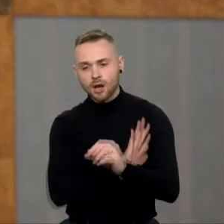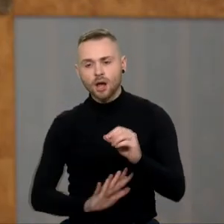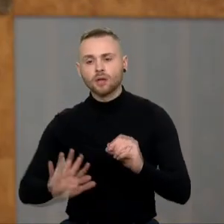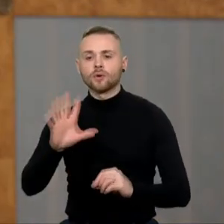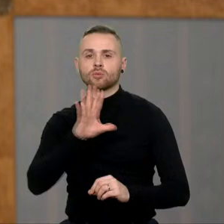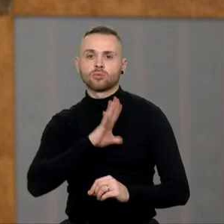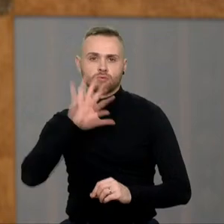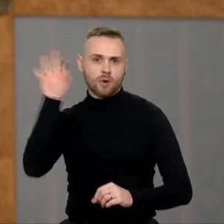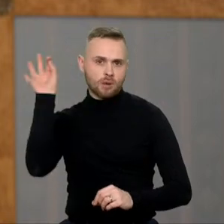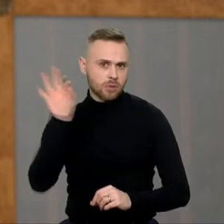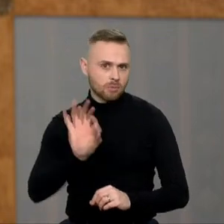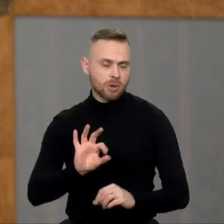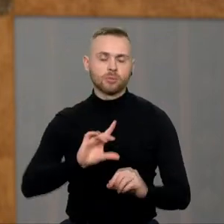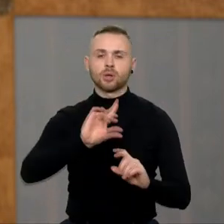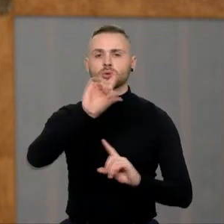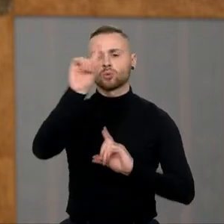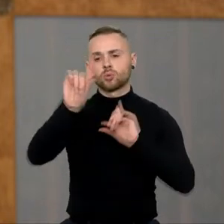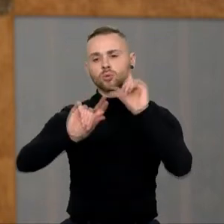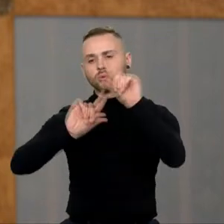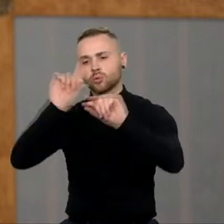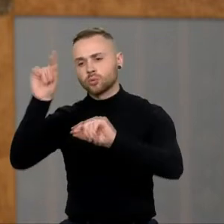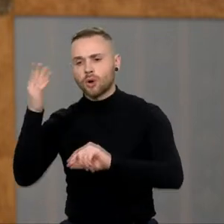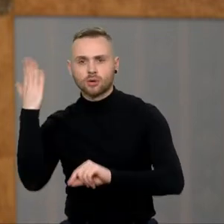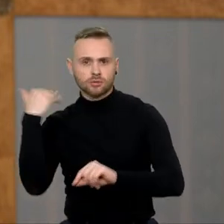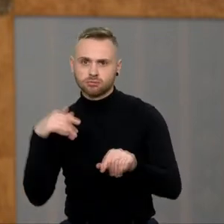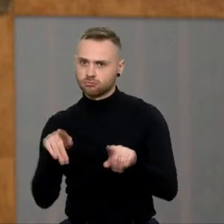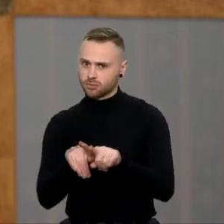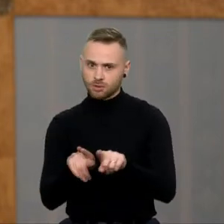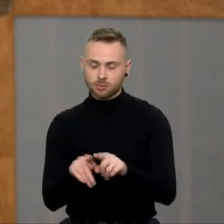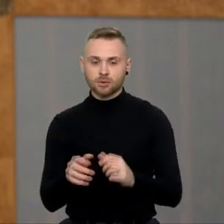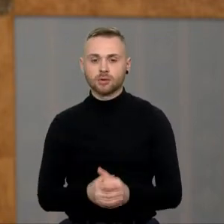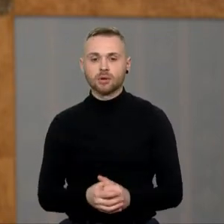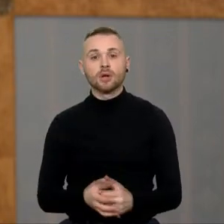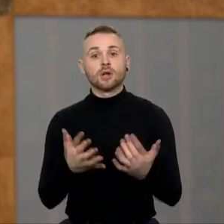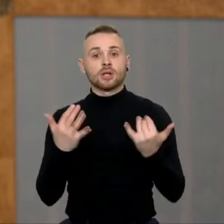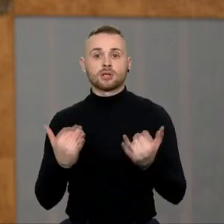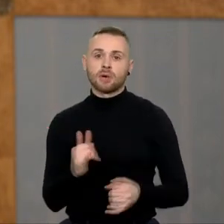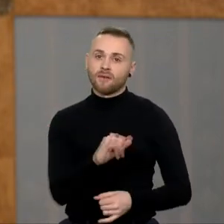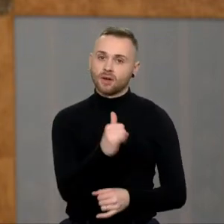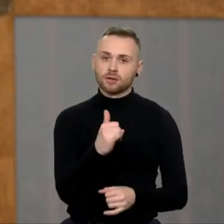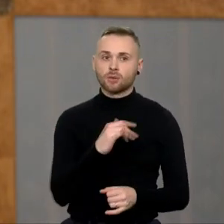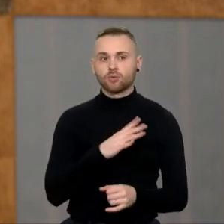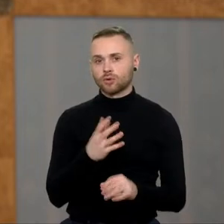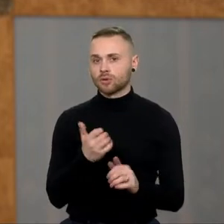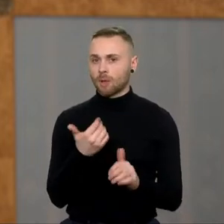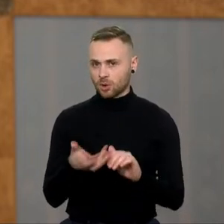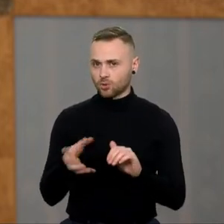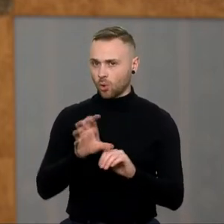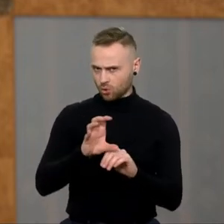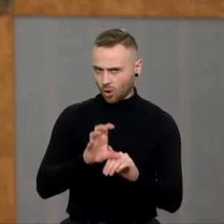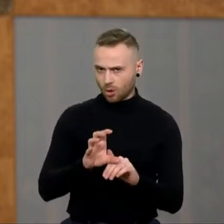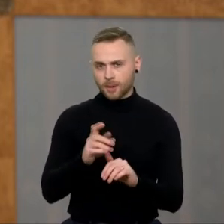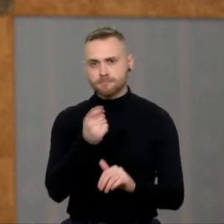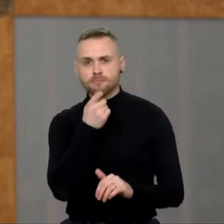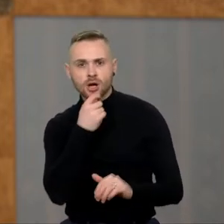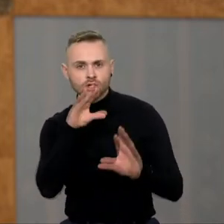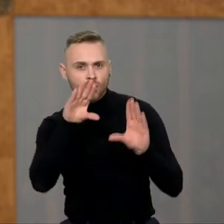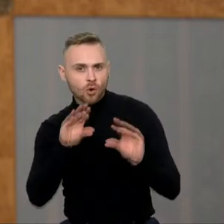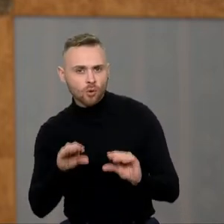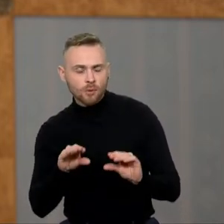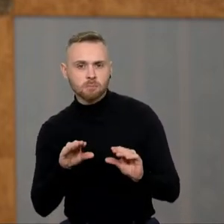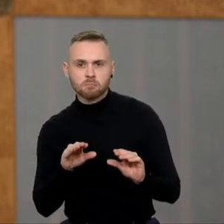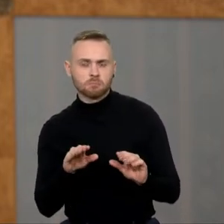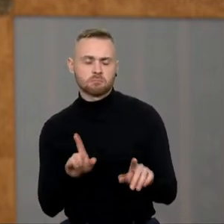pakankamai dažni ir praeitija. Aš tikrųjų dabar nesimsiu vertinti, ar šiek tiek padažinėjo ar ne. Jų turinys